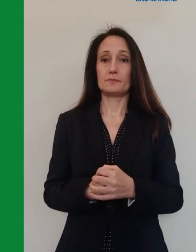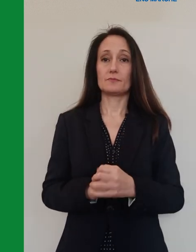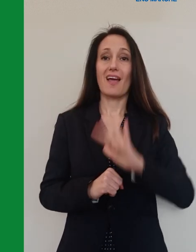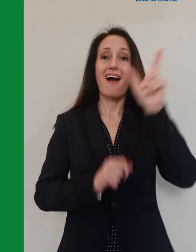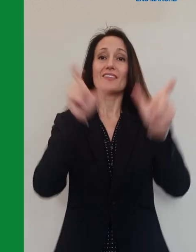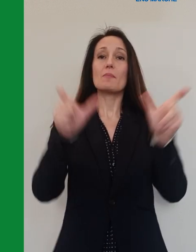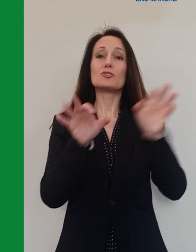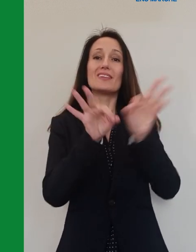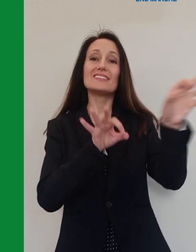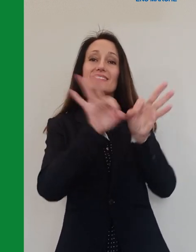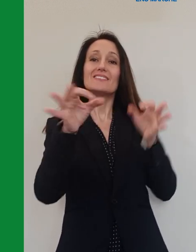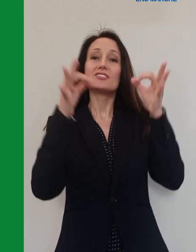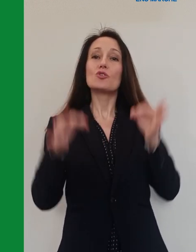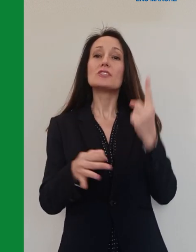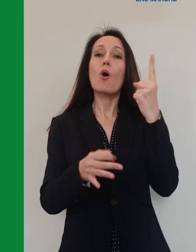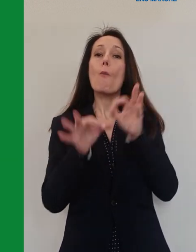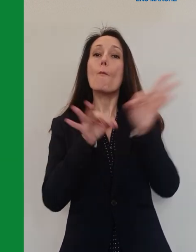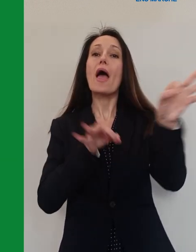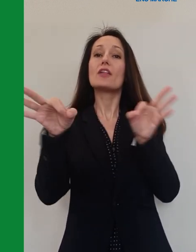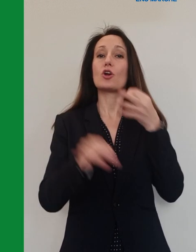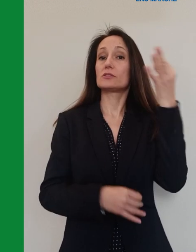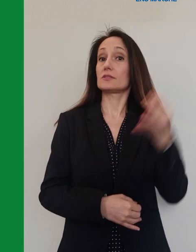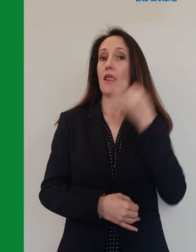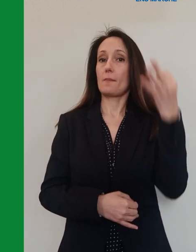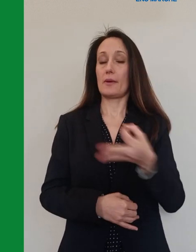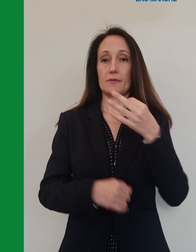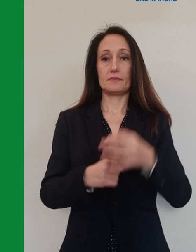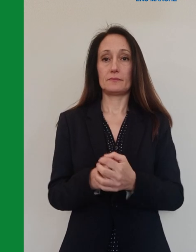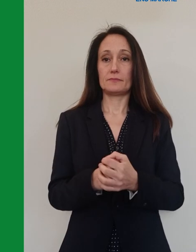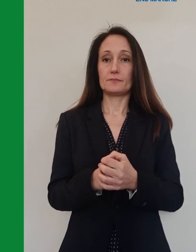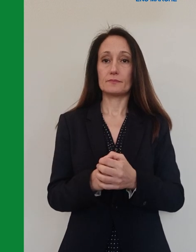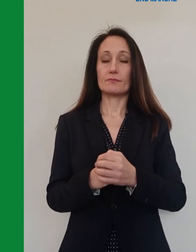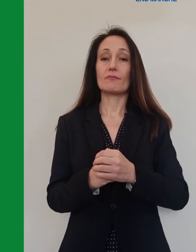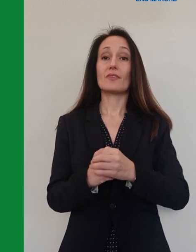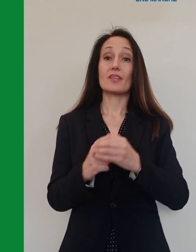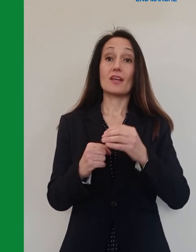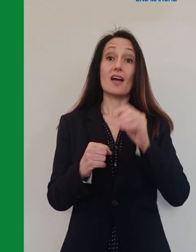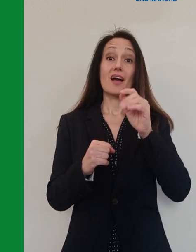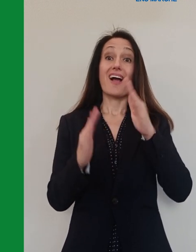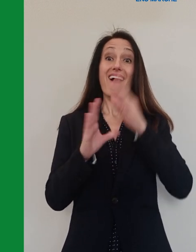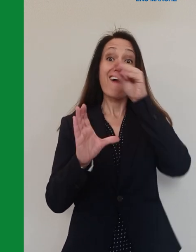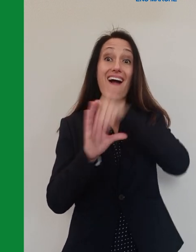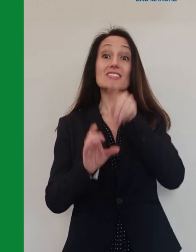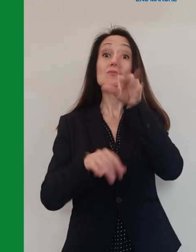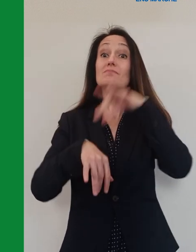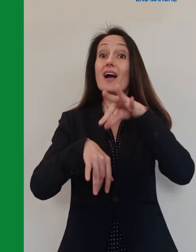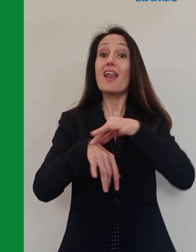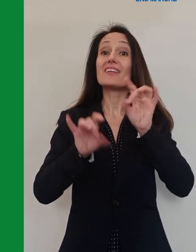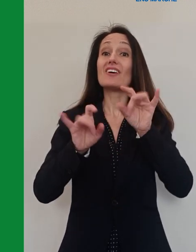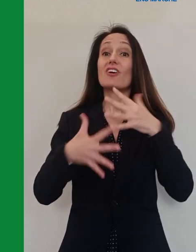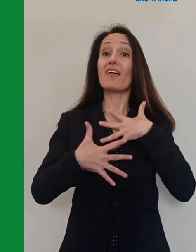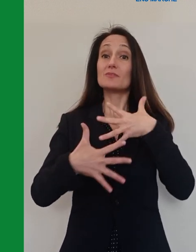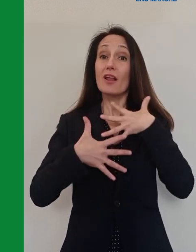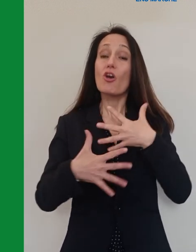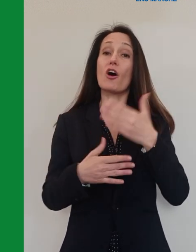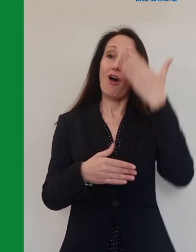di un metro dalle altre persone. Evita i contatti anche in casa. Se hai infezioni respiratorie con febbre sopra